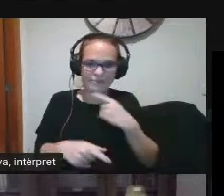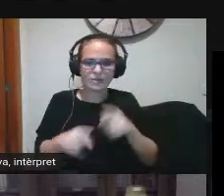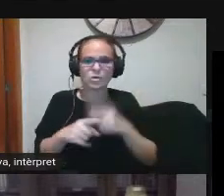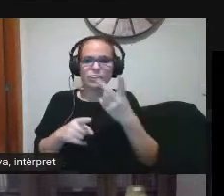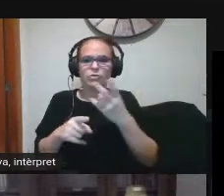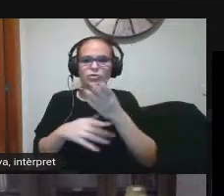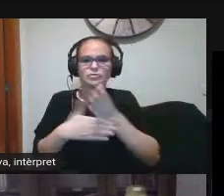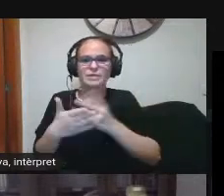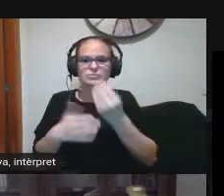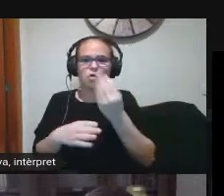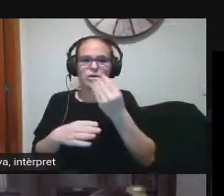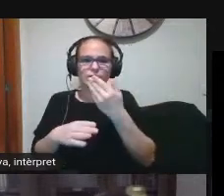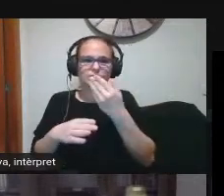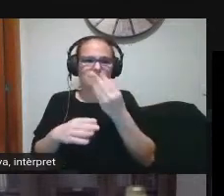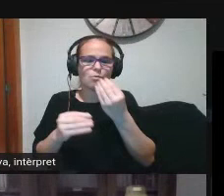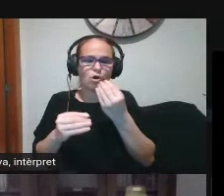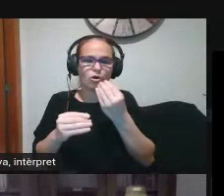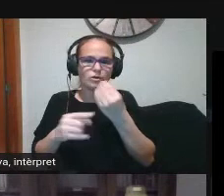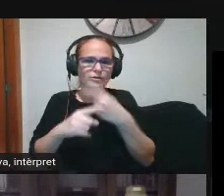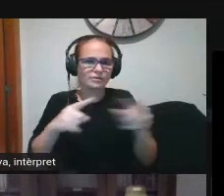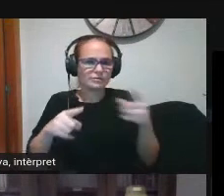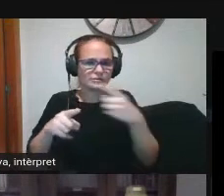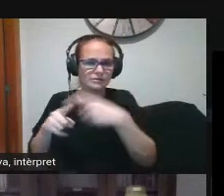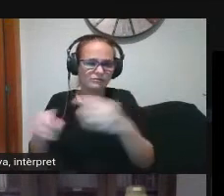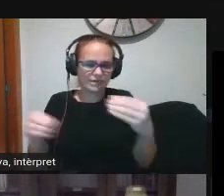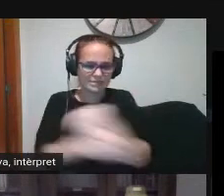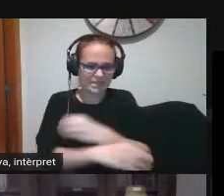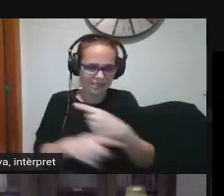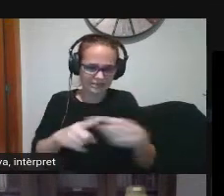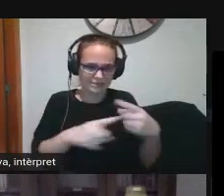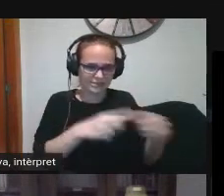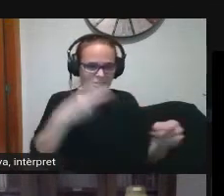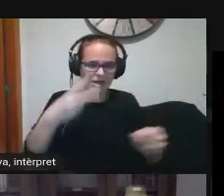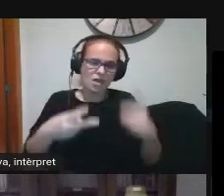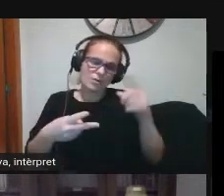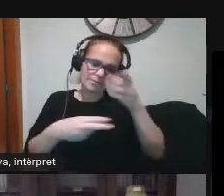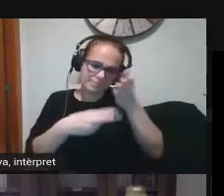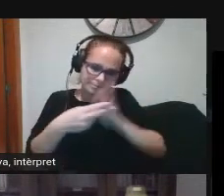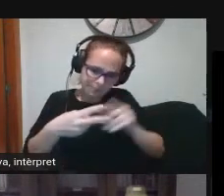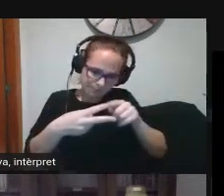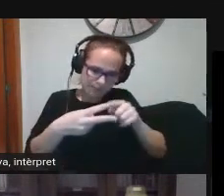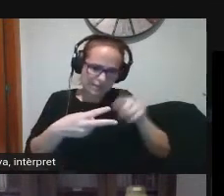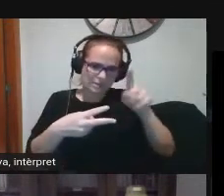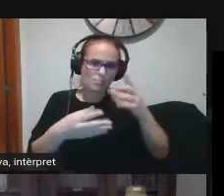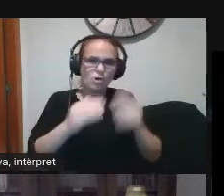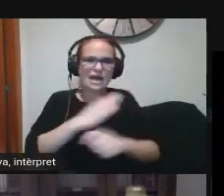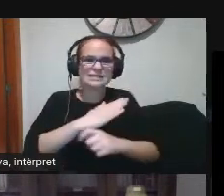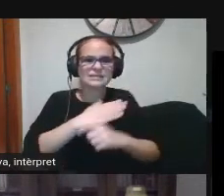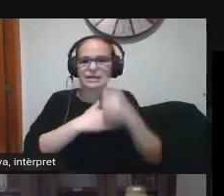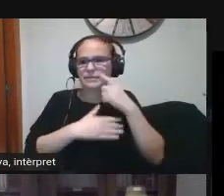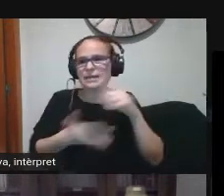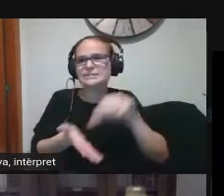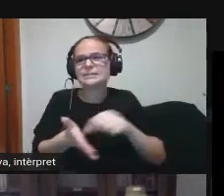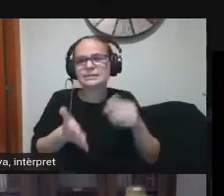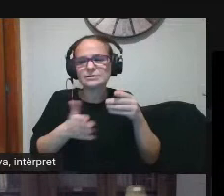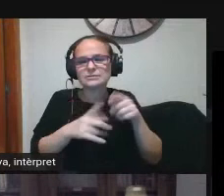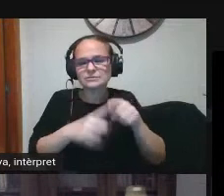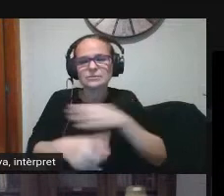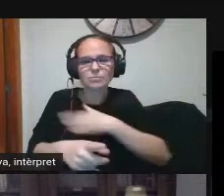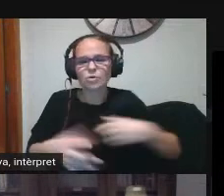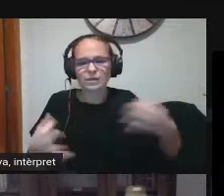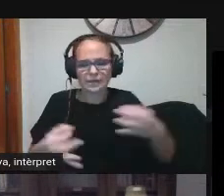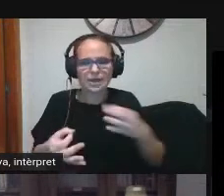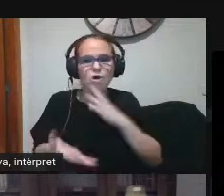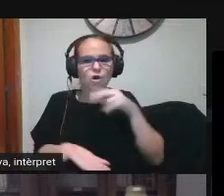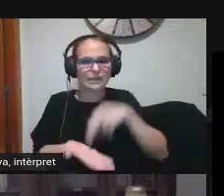diferenciades una primera part pròpiament d'estratègia una estratègia on diem cap on vull anar al centre on estic